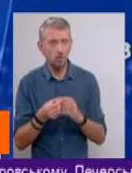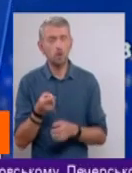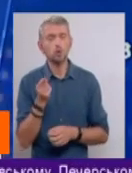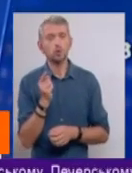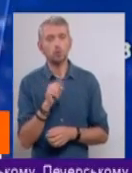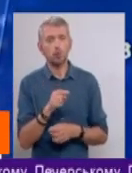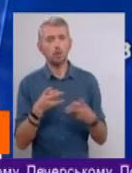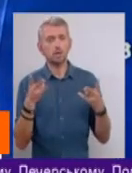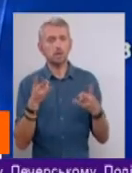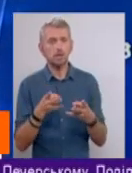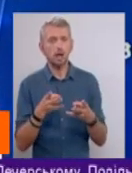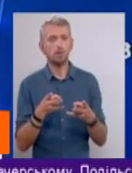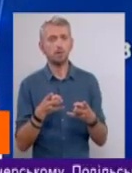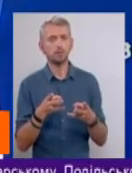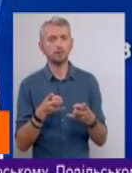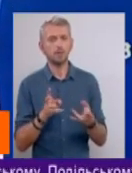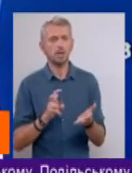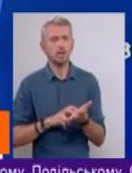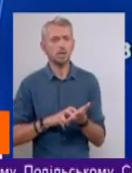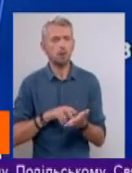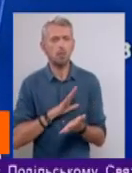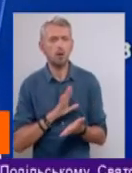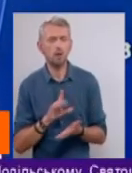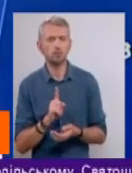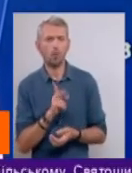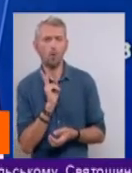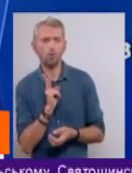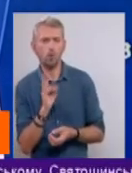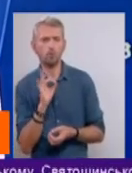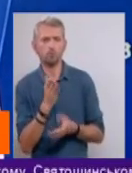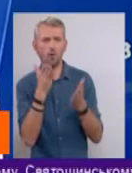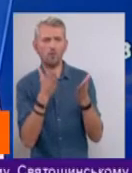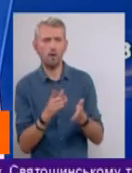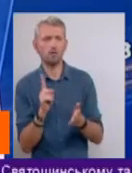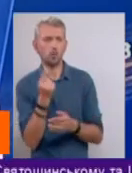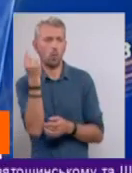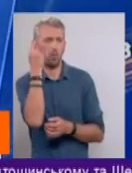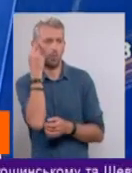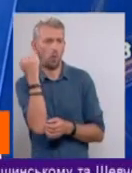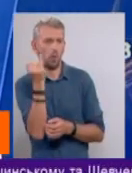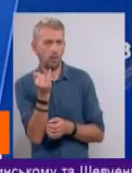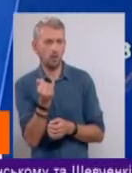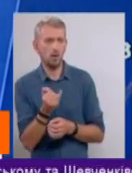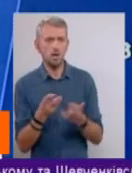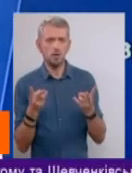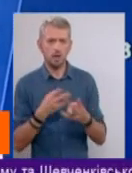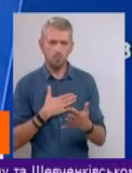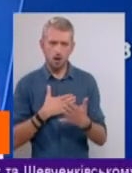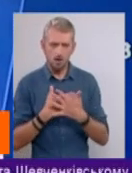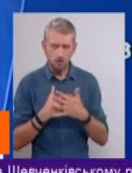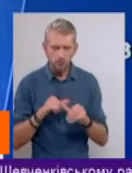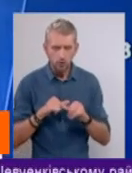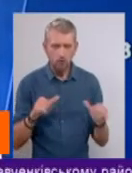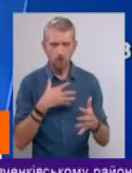треба не боятися, що хтось про вас щось подумає. Треба активізувати свої